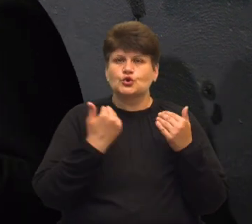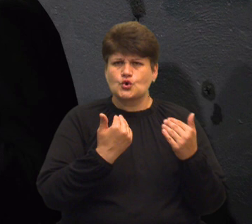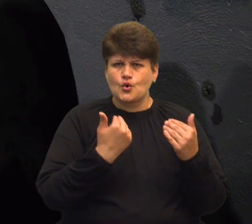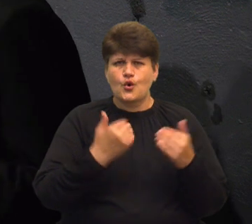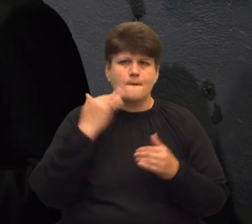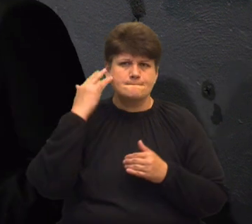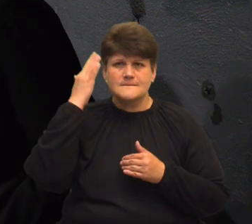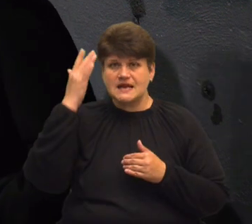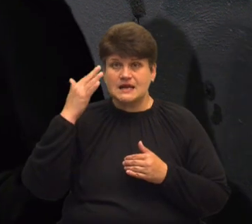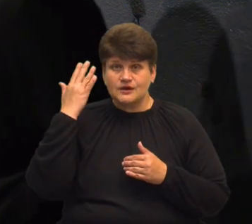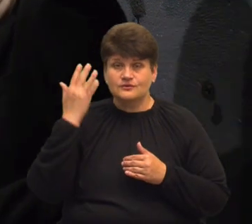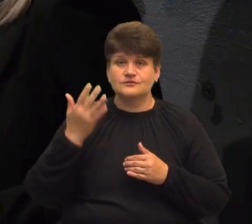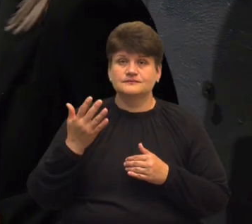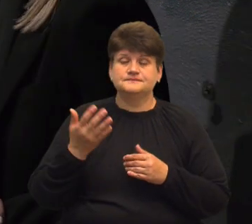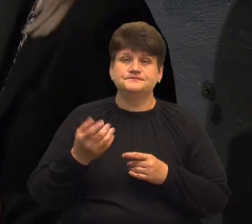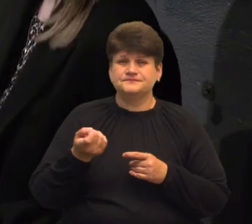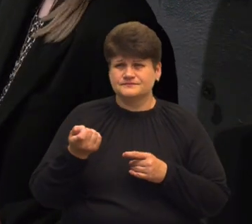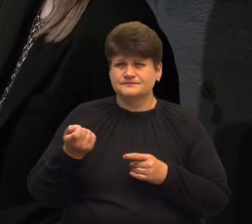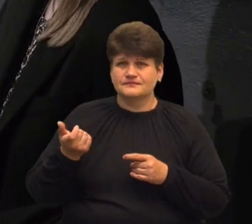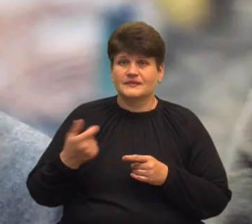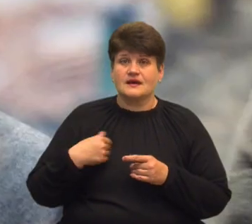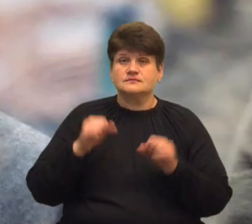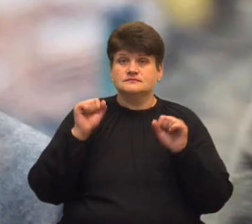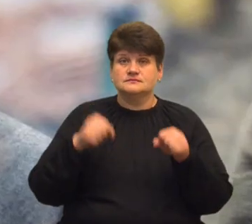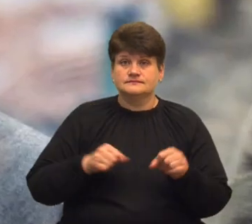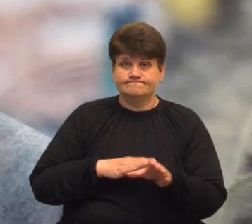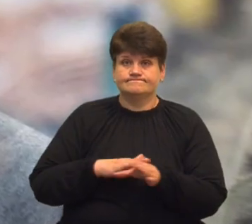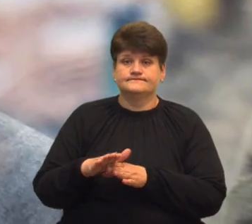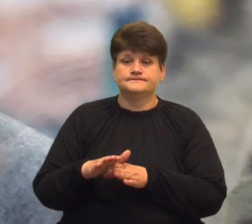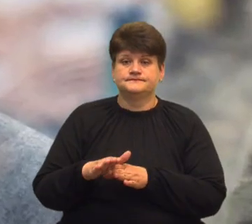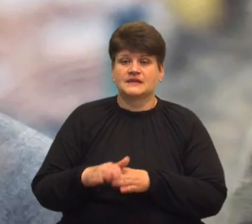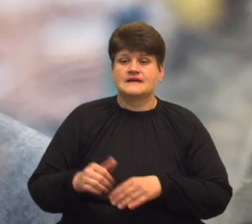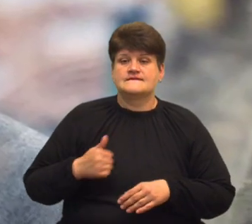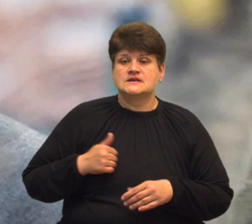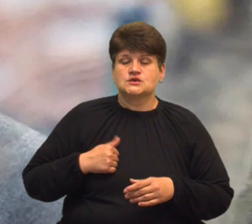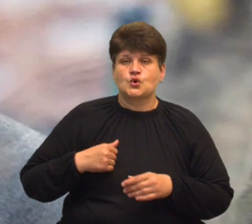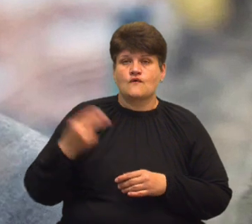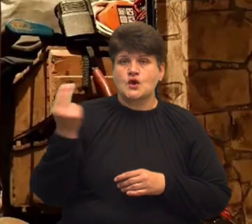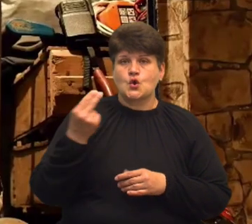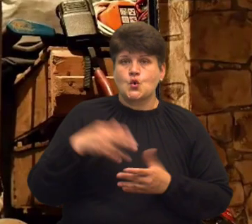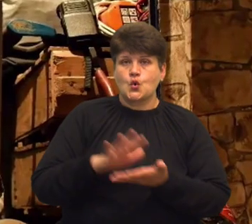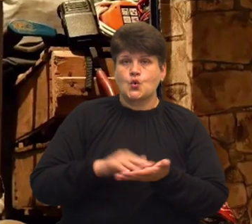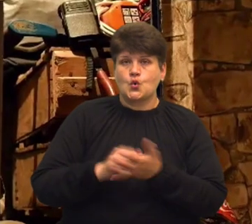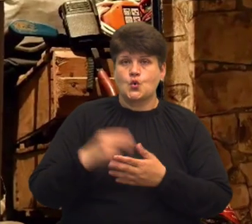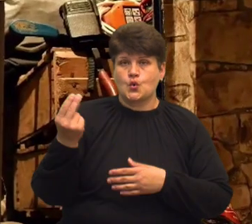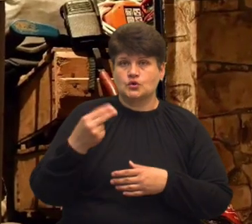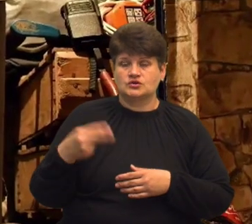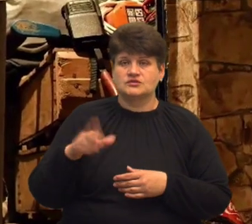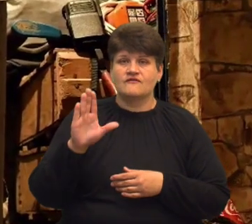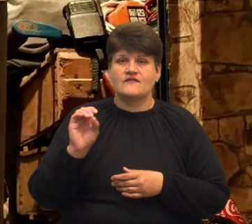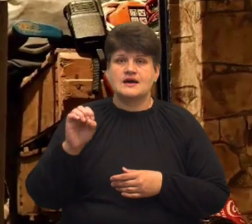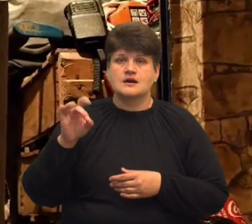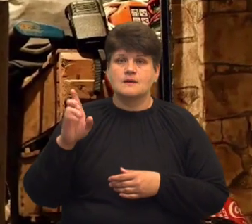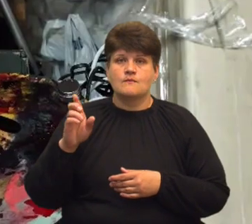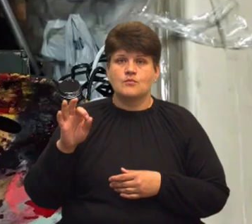мрію хоча б мені вдалося вчилити. Військовий спозивним художник родом із села Варбовець, що на Лановеччині,